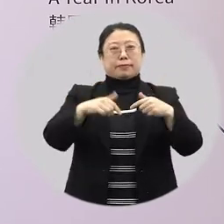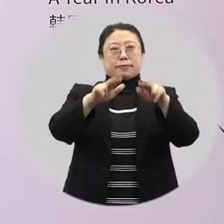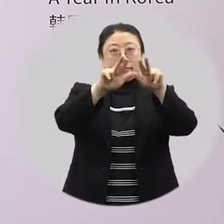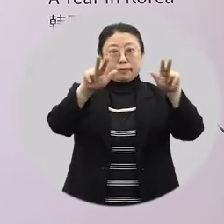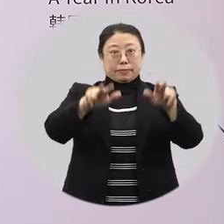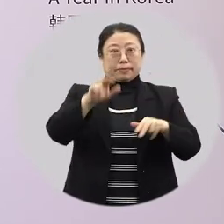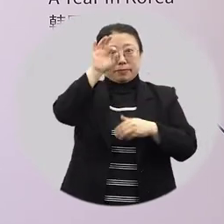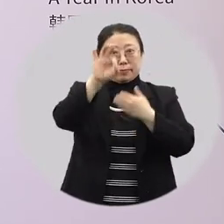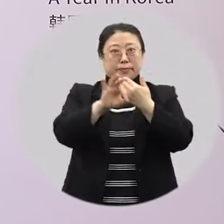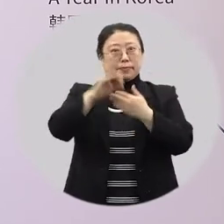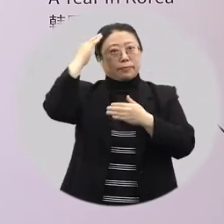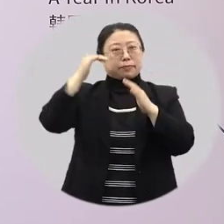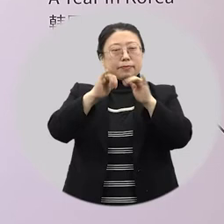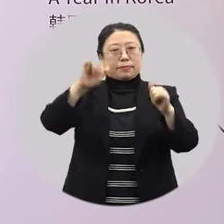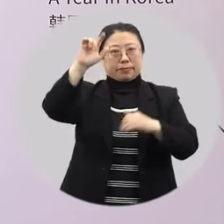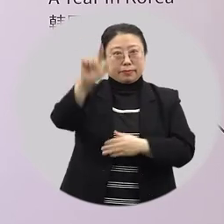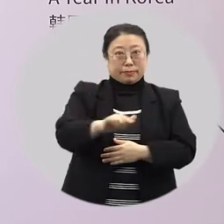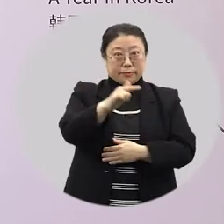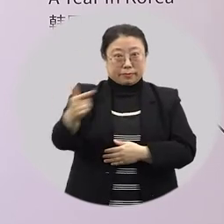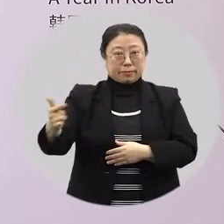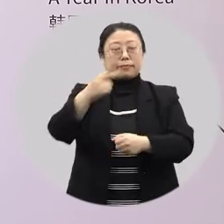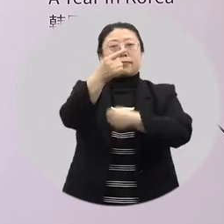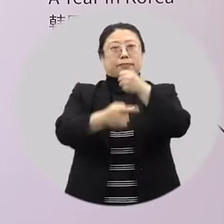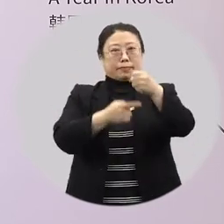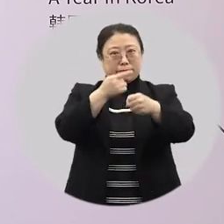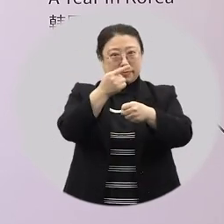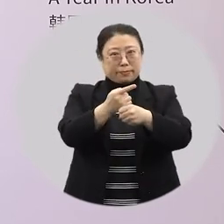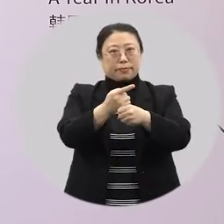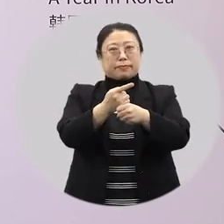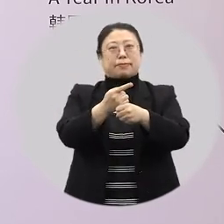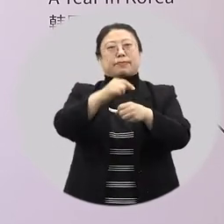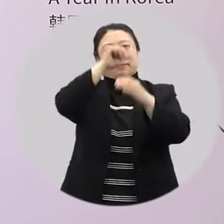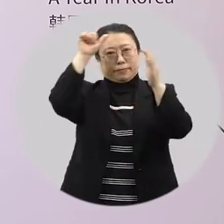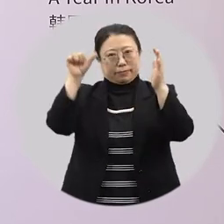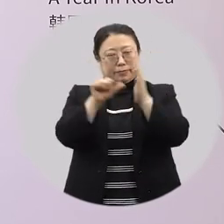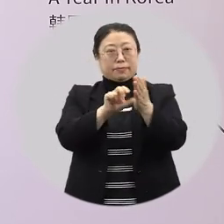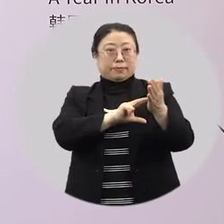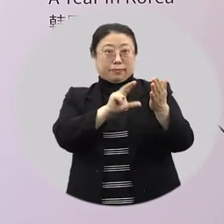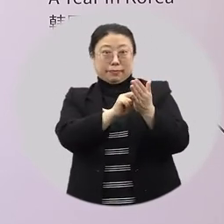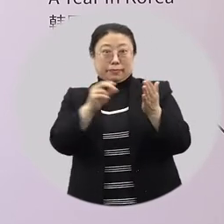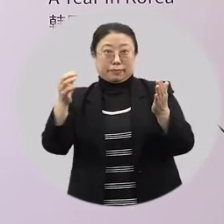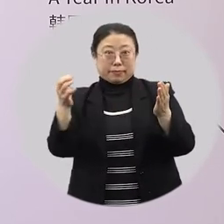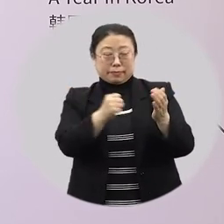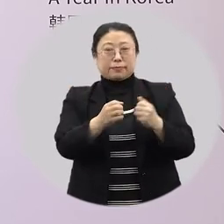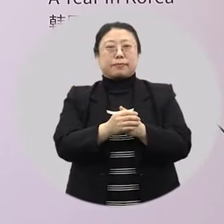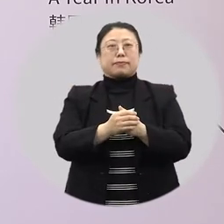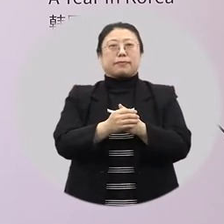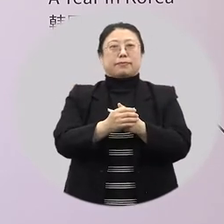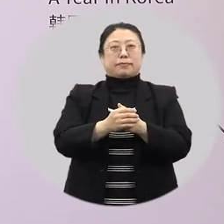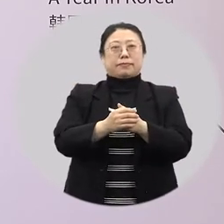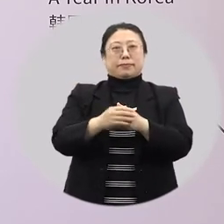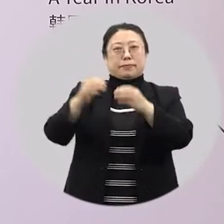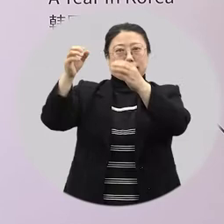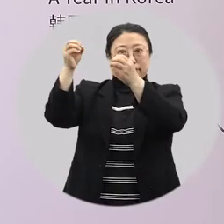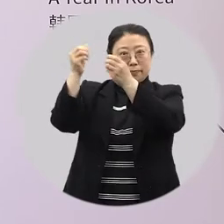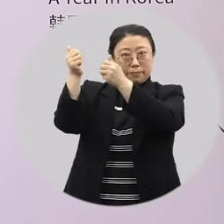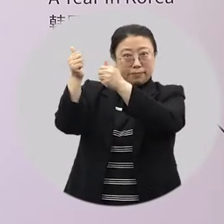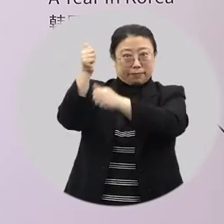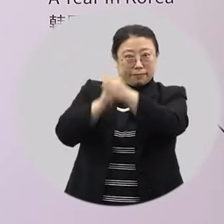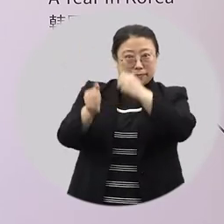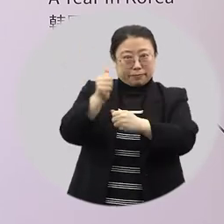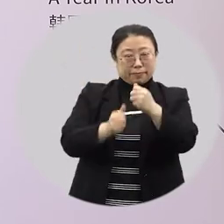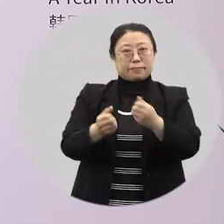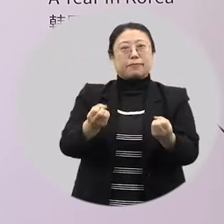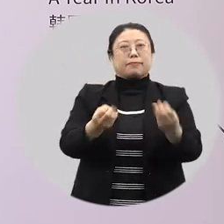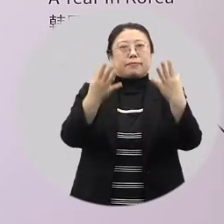한국인의 하루, 한국인의 1년, 한국인의 일생이라는 주제로 우리의 세식풍속과 생활문화를